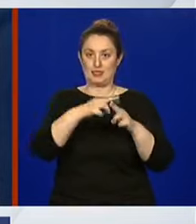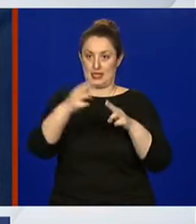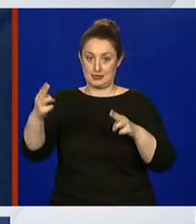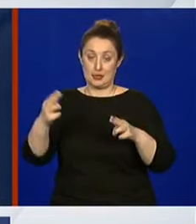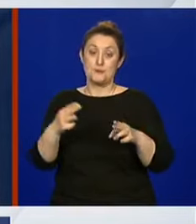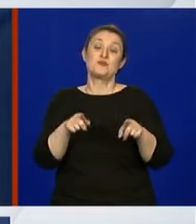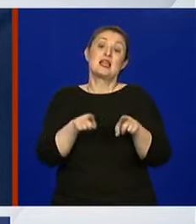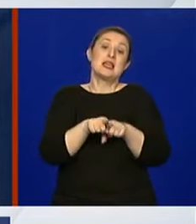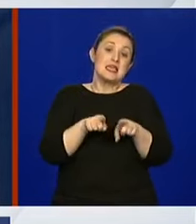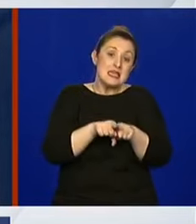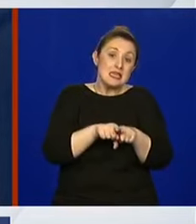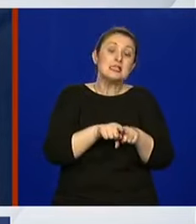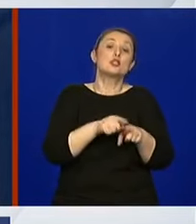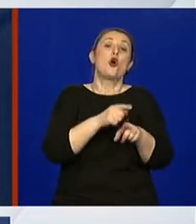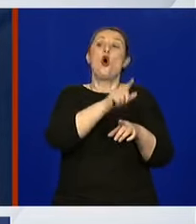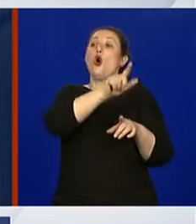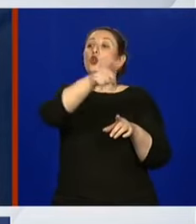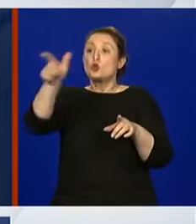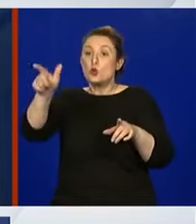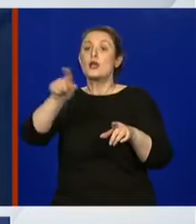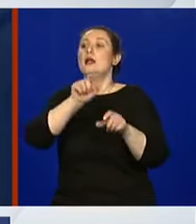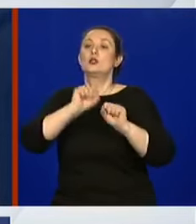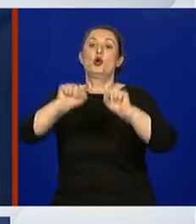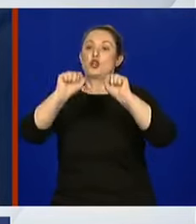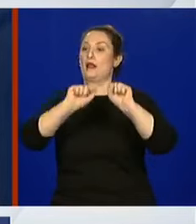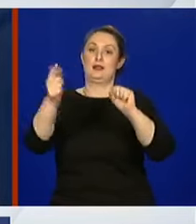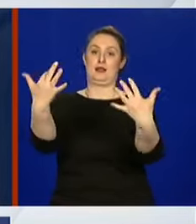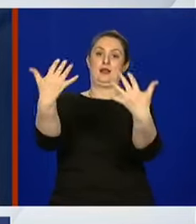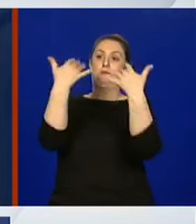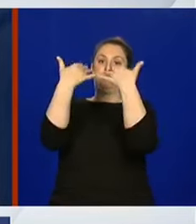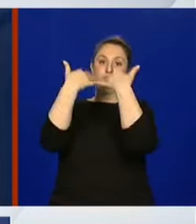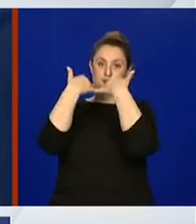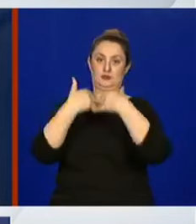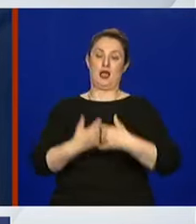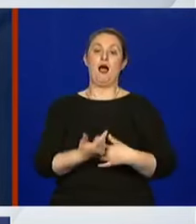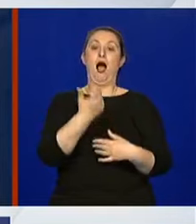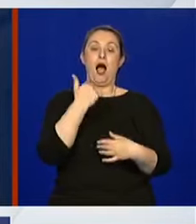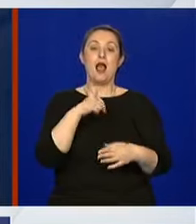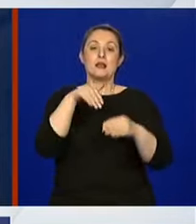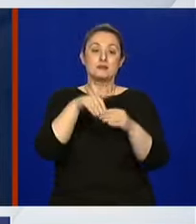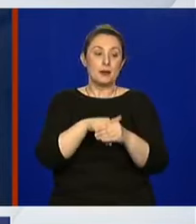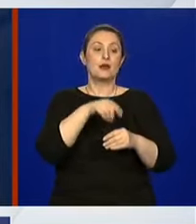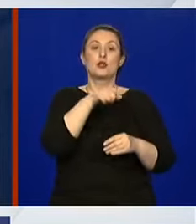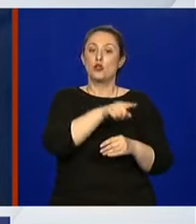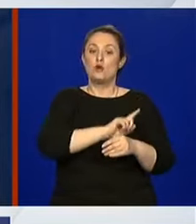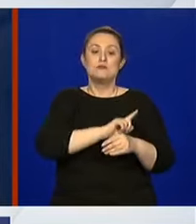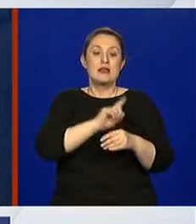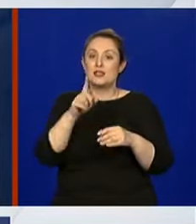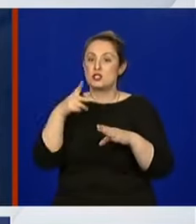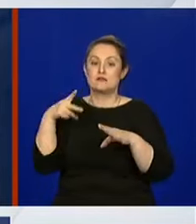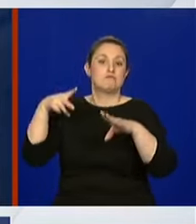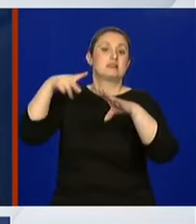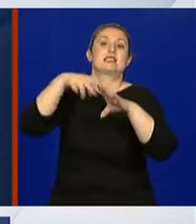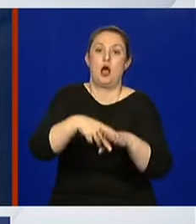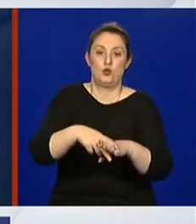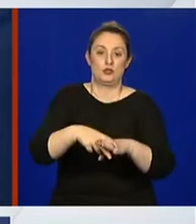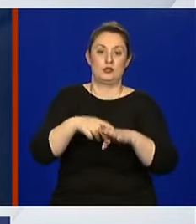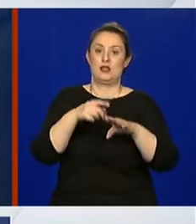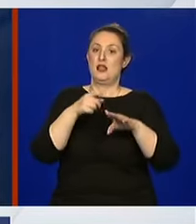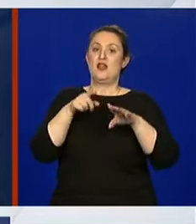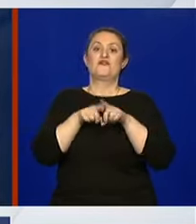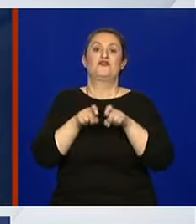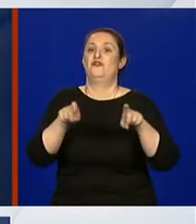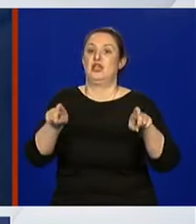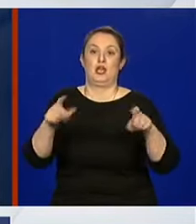od toga aerosola i kapljica koje se nalaze u zraku. Ali ta maska ne zaustavlja virus u prodoru jer nema